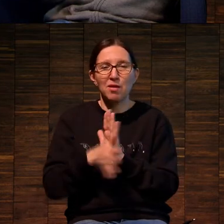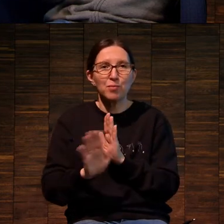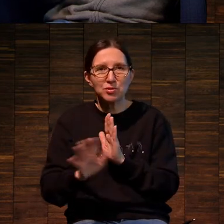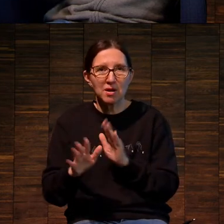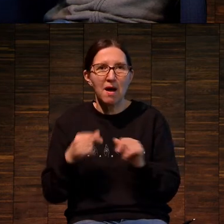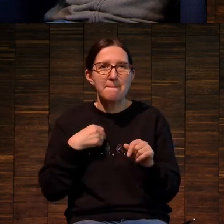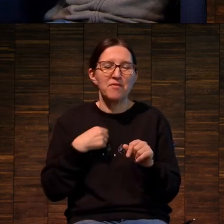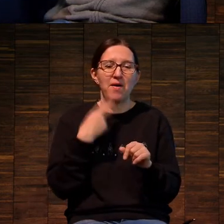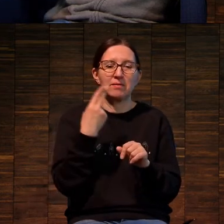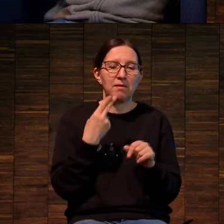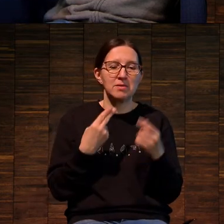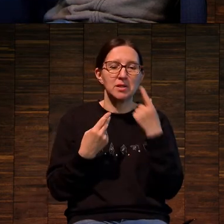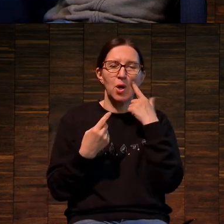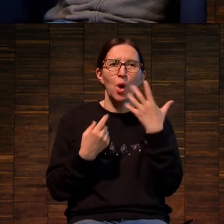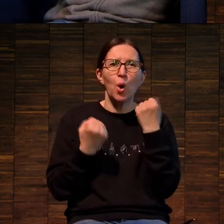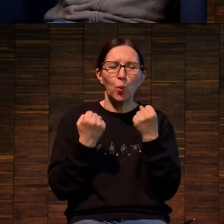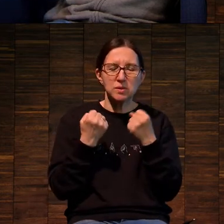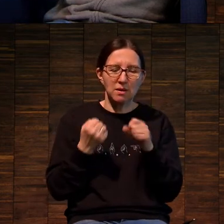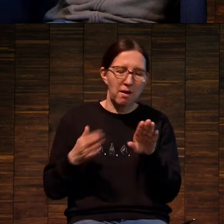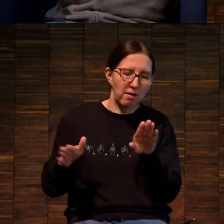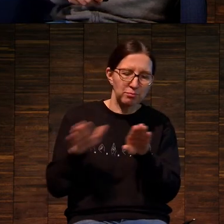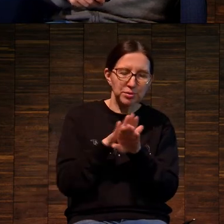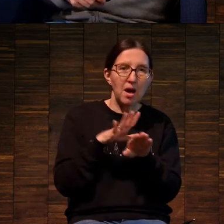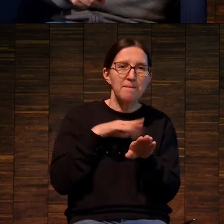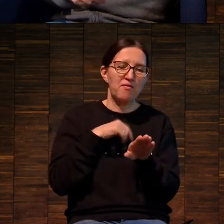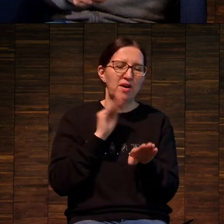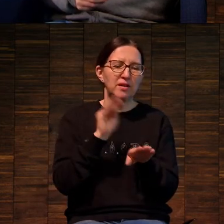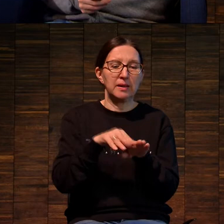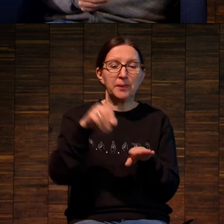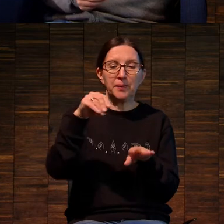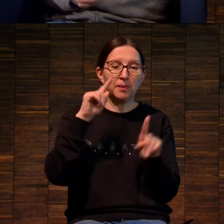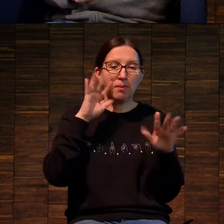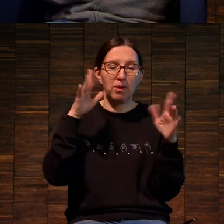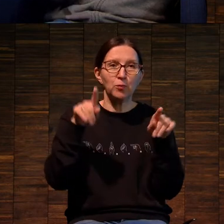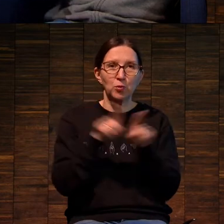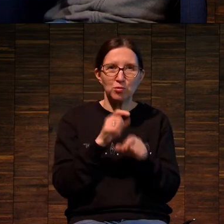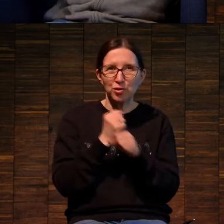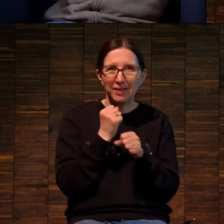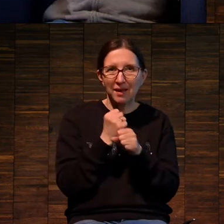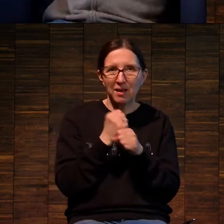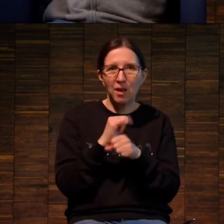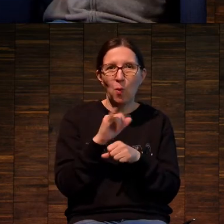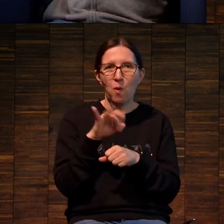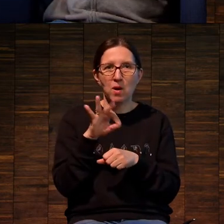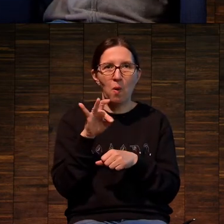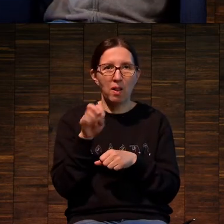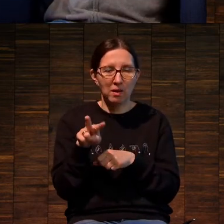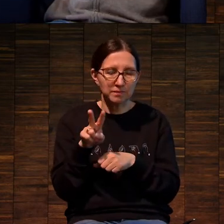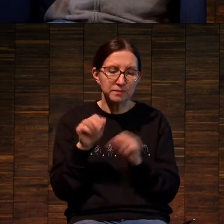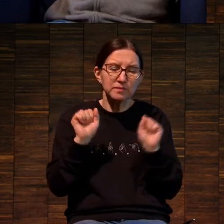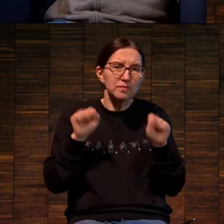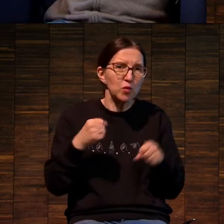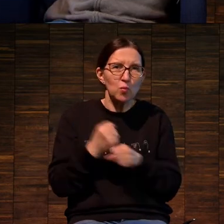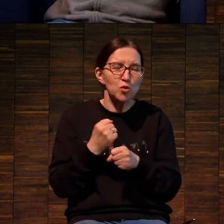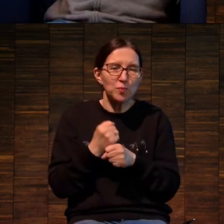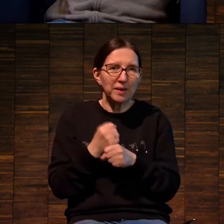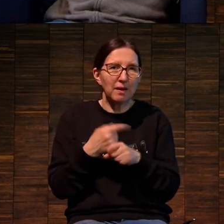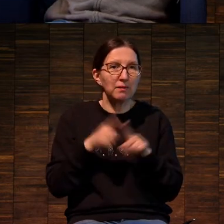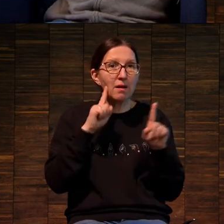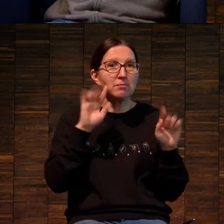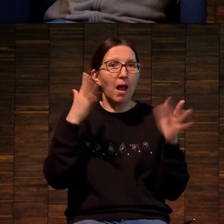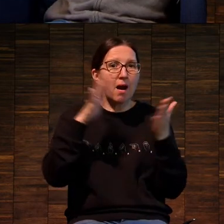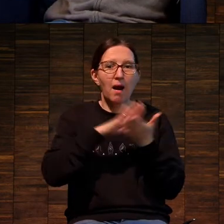непрозрачные, кроющие, мы можем добавить в них алмазный порошок, как это делал Ворхол тоже, мы можем сделать их